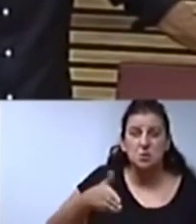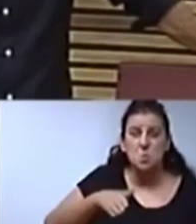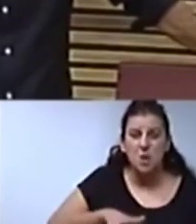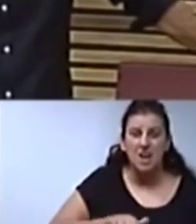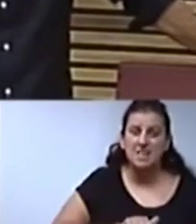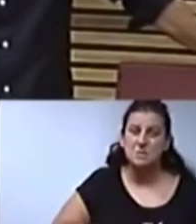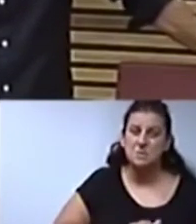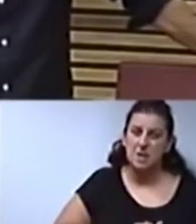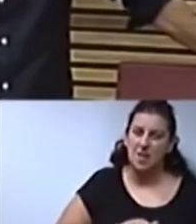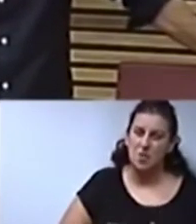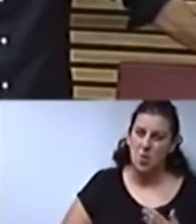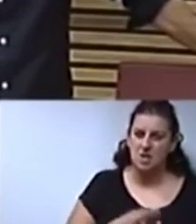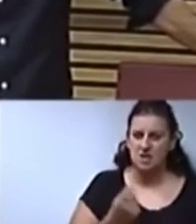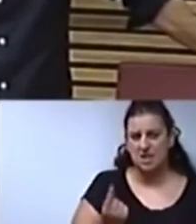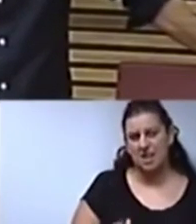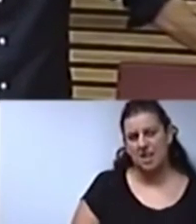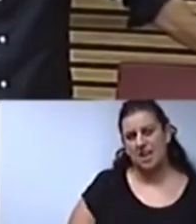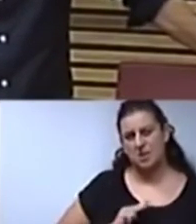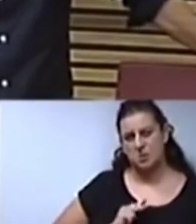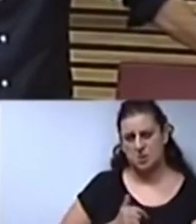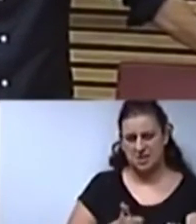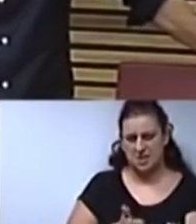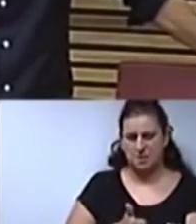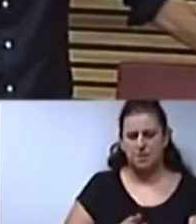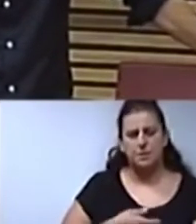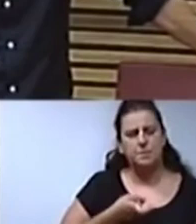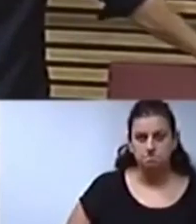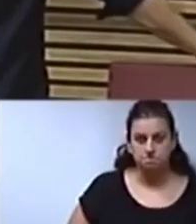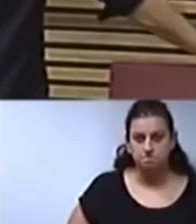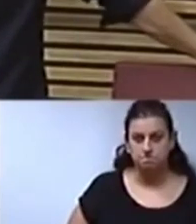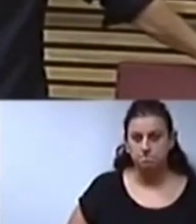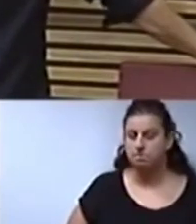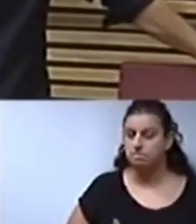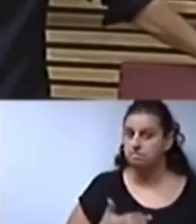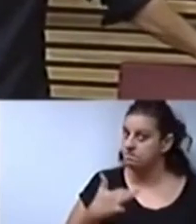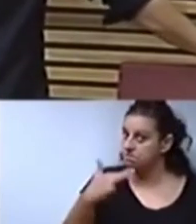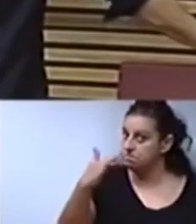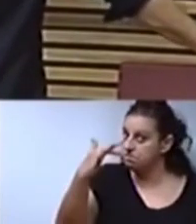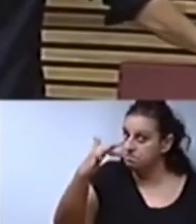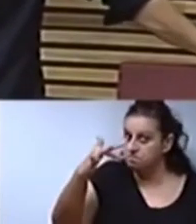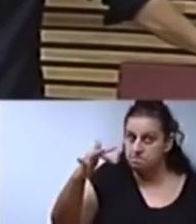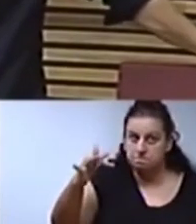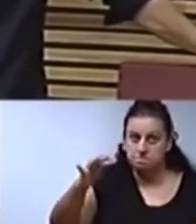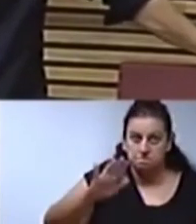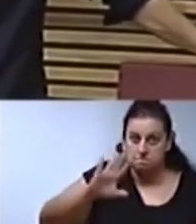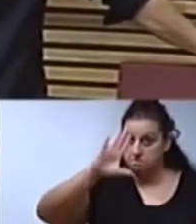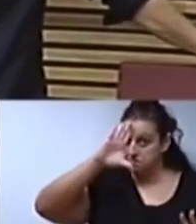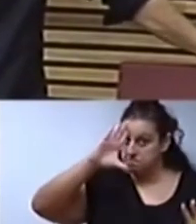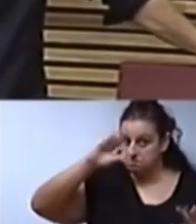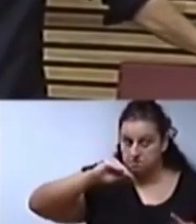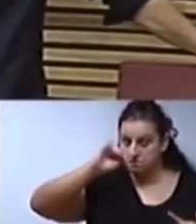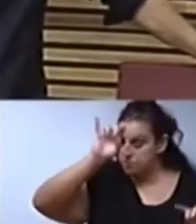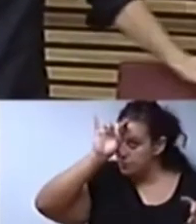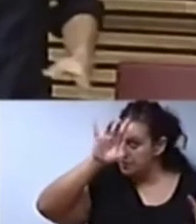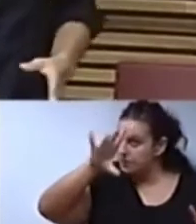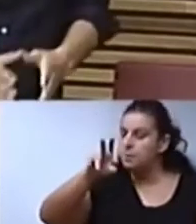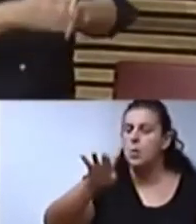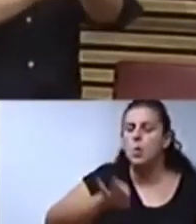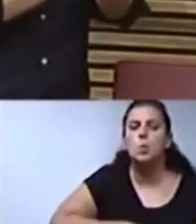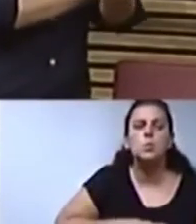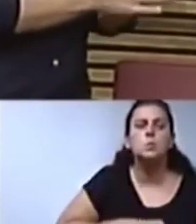resolució d'un expedient de dependència. És complicat. I és molt horat, és molt horat que vostè vinga avui